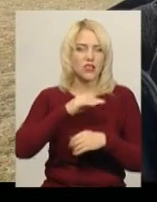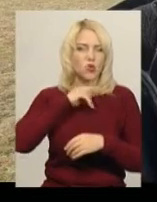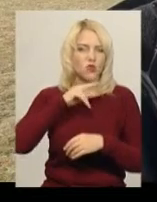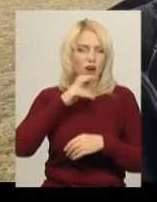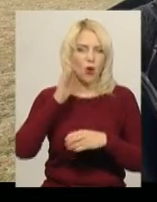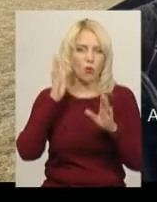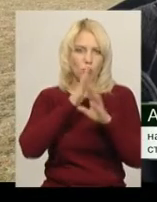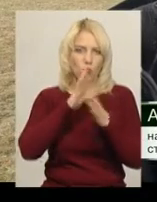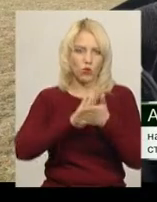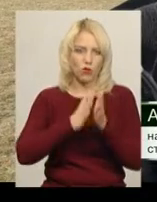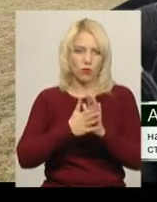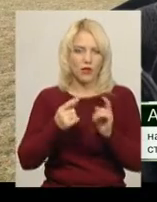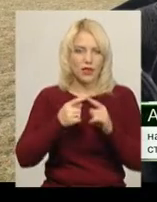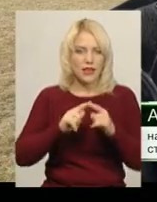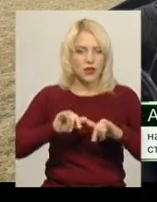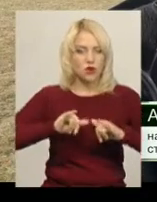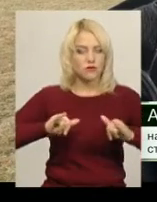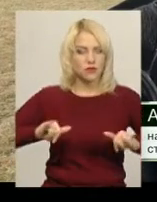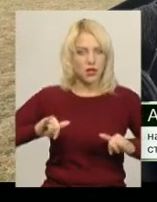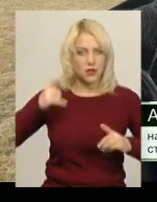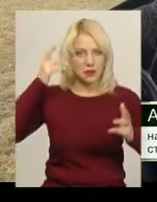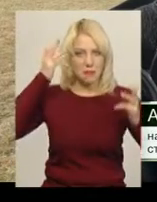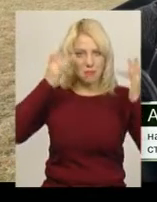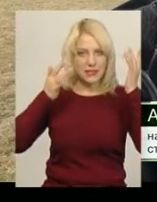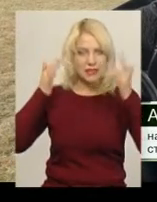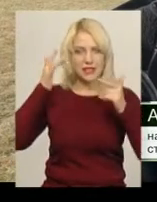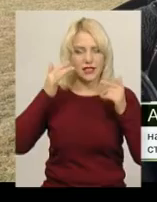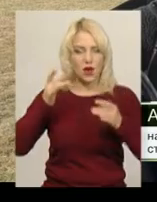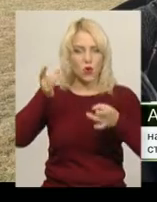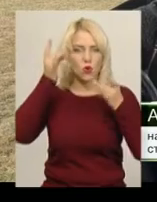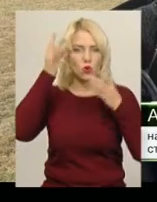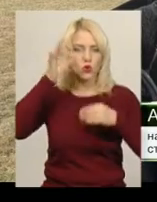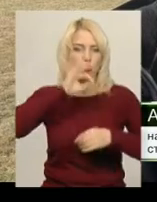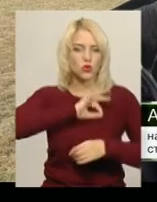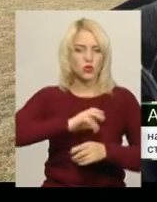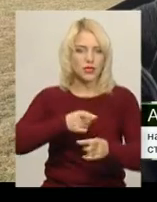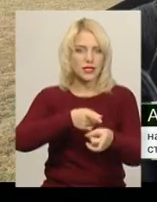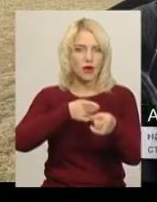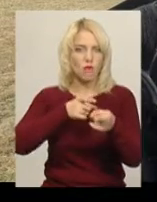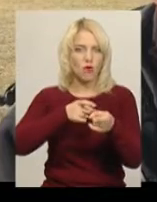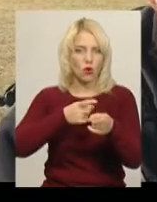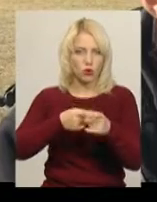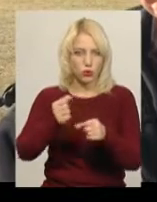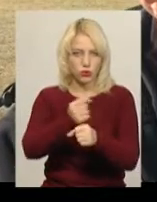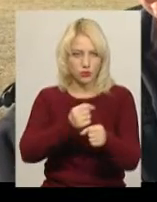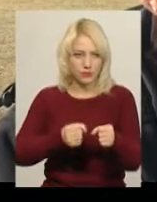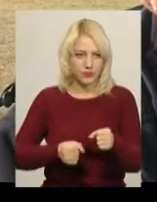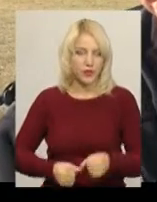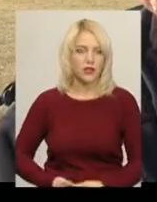розвиває мишлення Це розвиває мислення Культуру користування зброєю прививає цей вид спорту